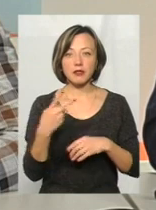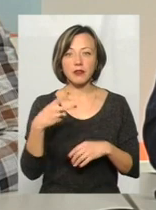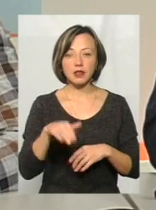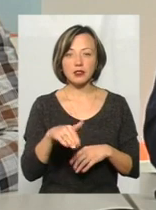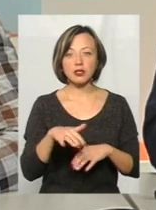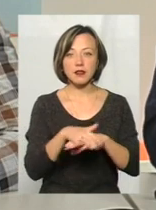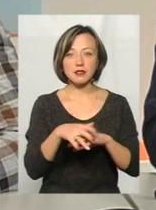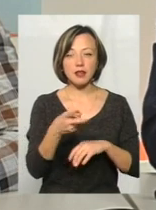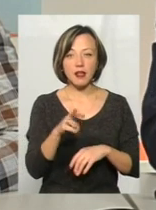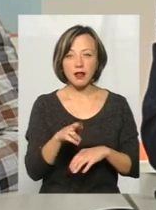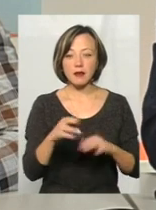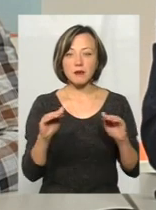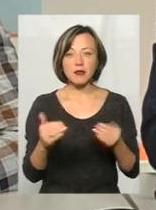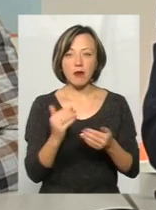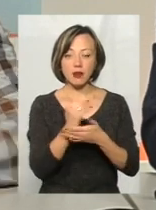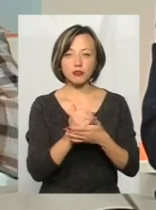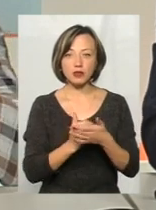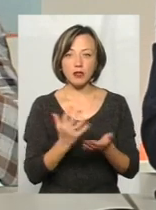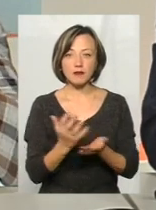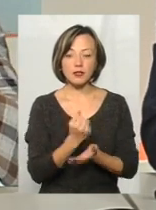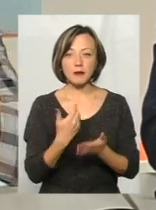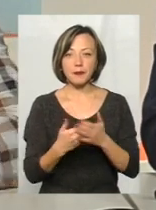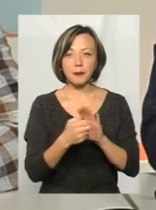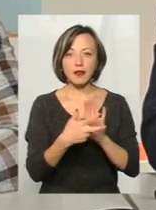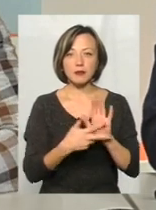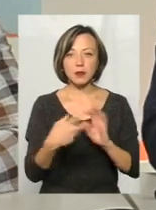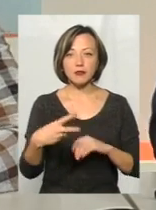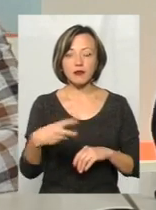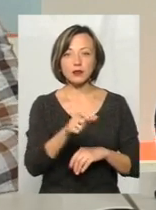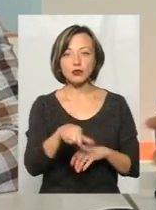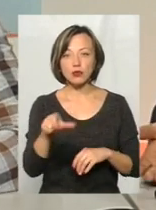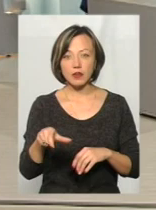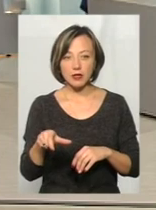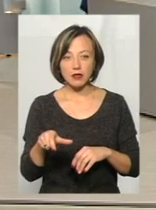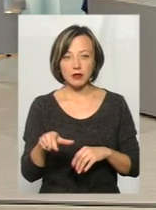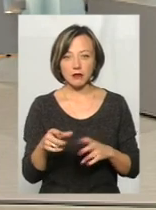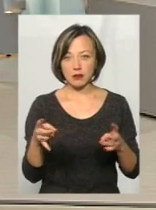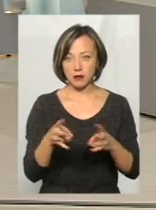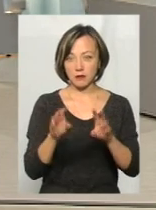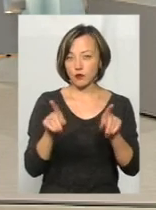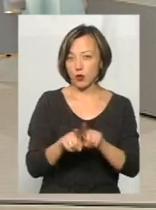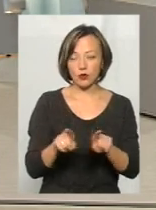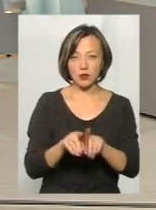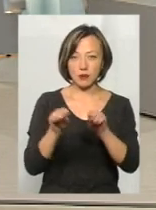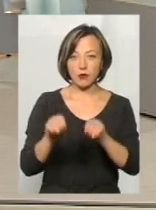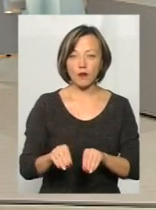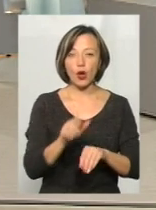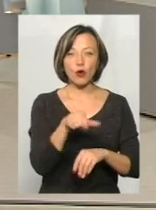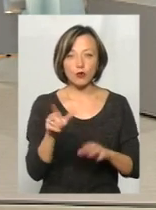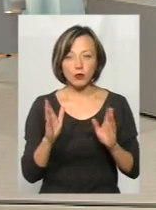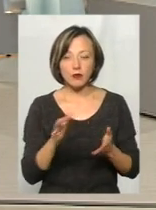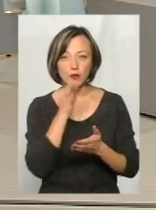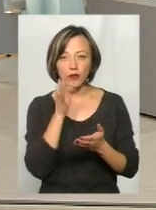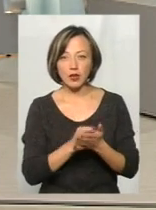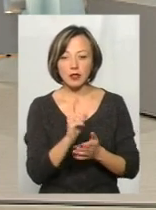населення, в них мінімальний штат вийшов би десь 18-20 чоловік. Тобто все одно його треба заповнити. Все одно будуть люди, які мають